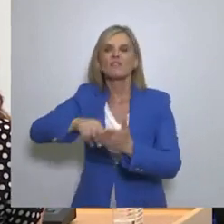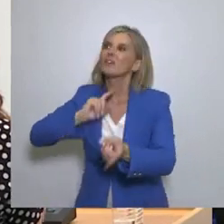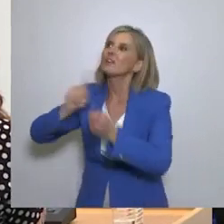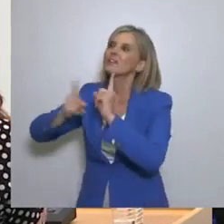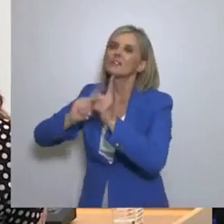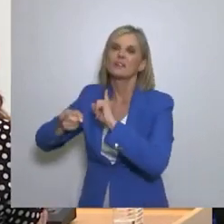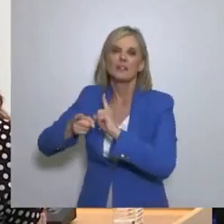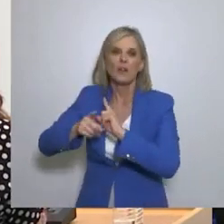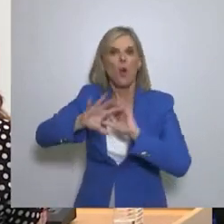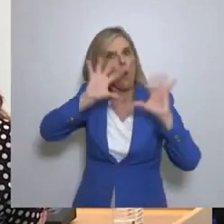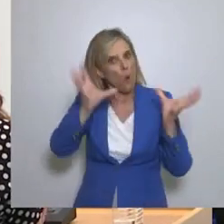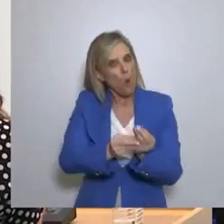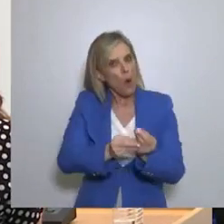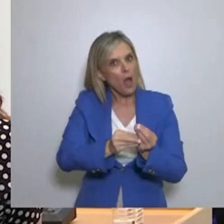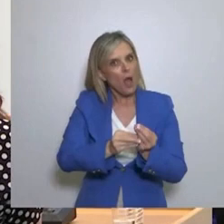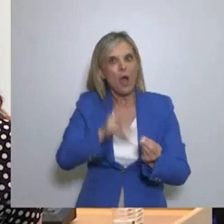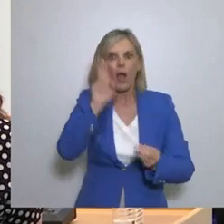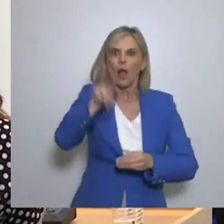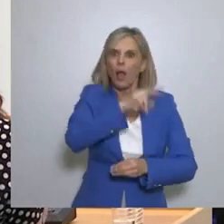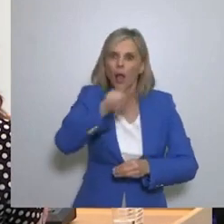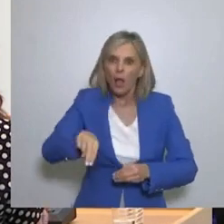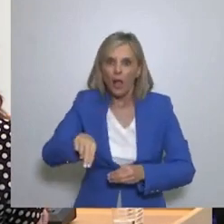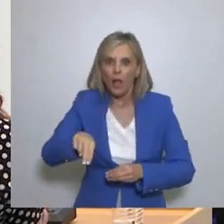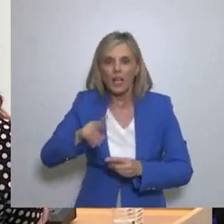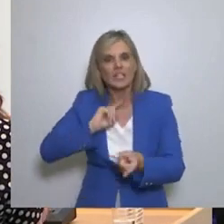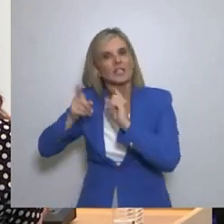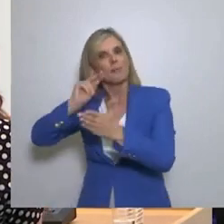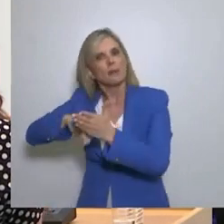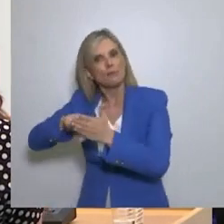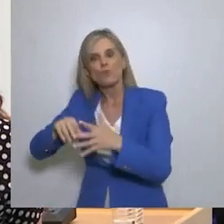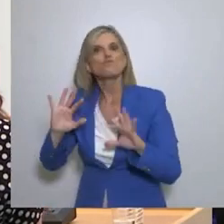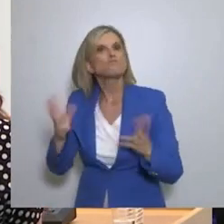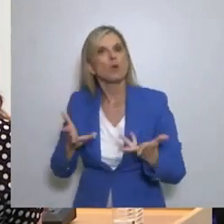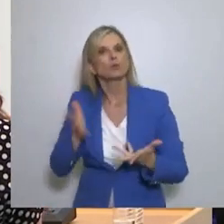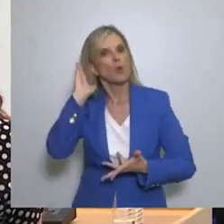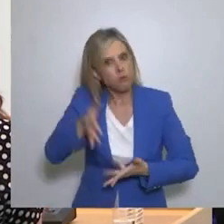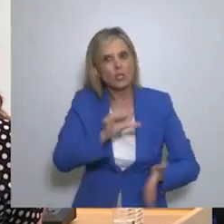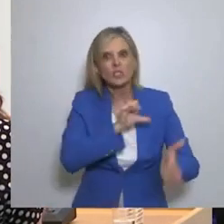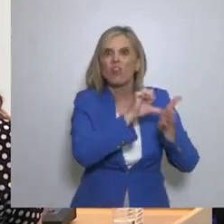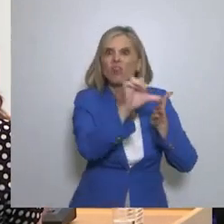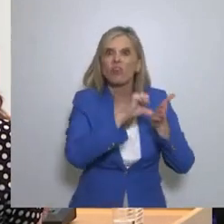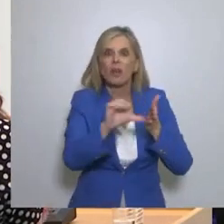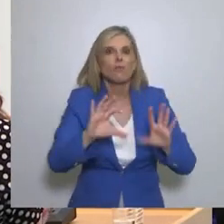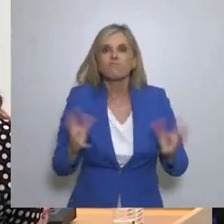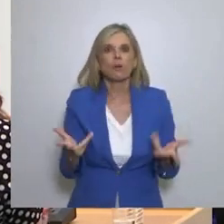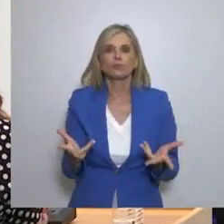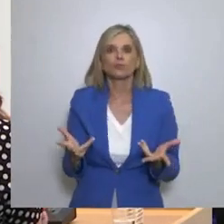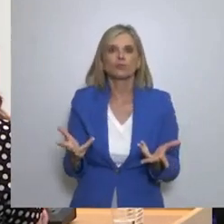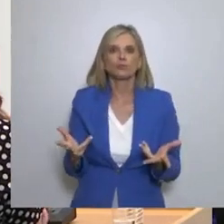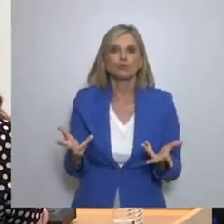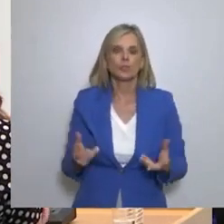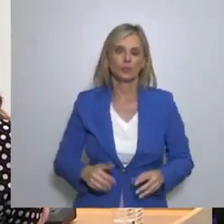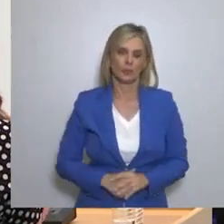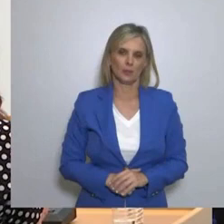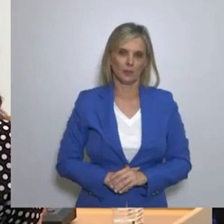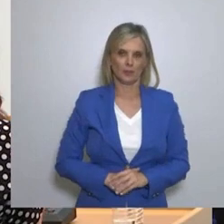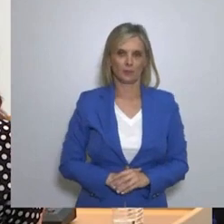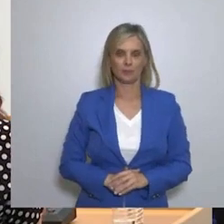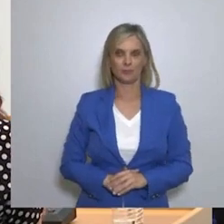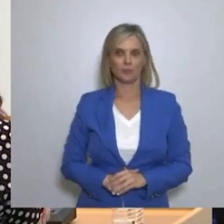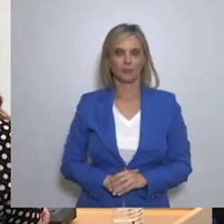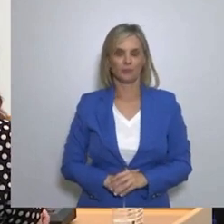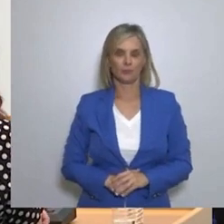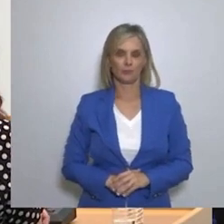Παλαιότερων και νεότερων Και οτιδήποτε είναι απέναντι στα συμφέροντα της Ελλάδος Πώς μπορεί να γίνει μια τέτοια διαδικασία Ευχαριστώ Κύριε Πασχαλίδη